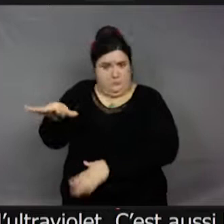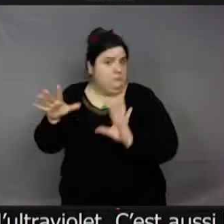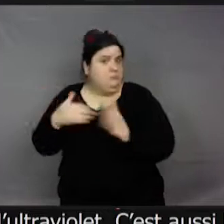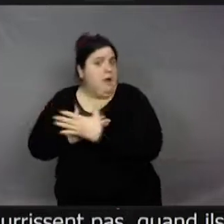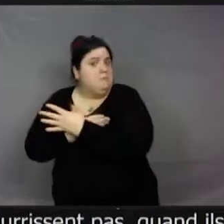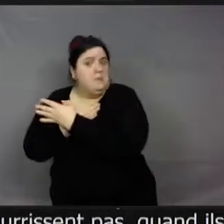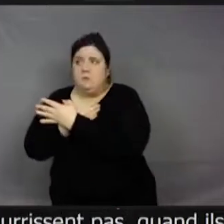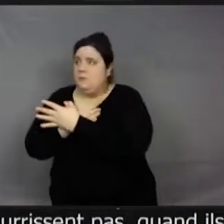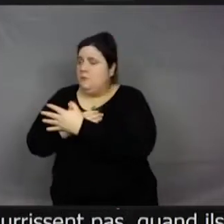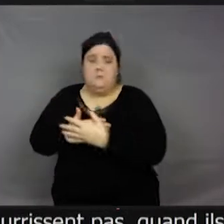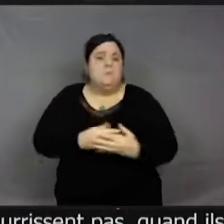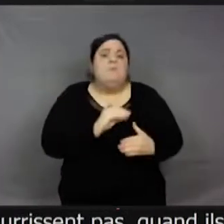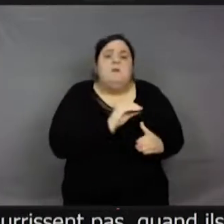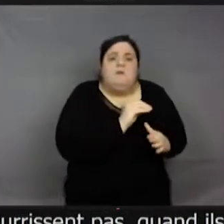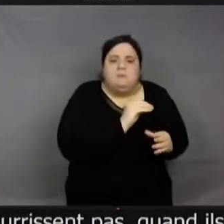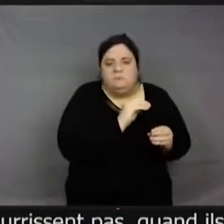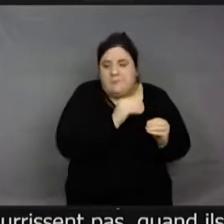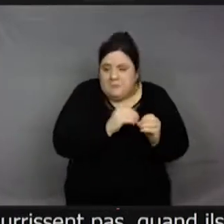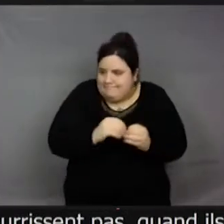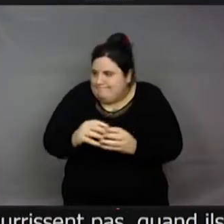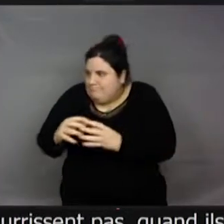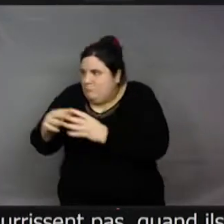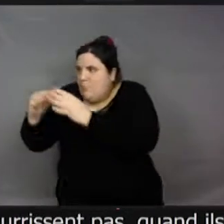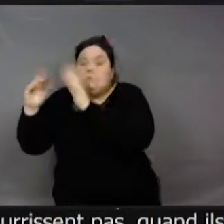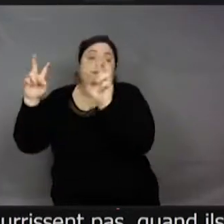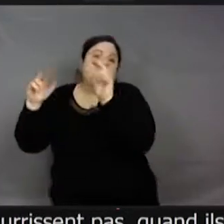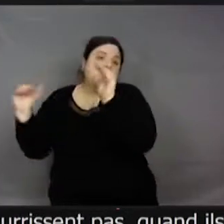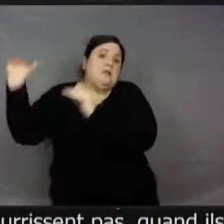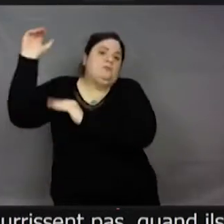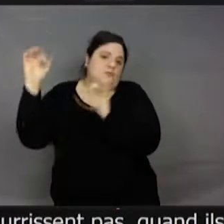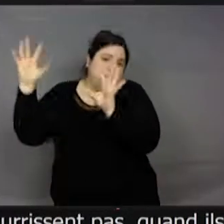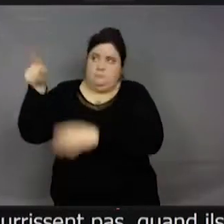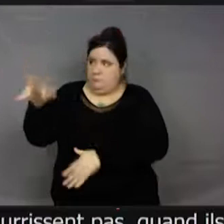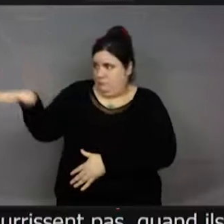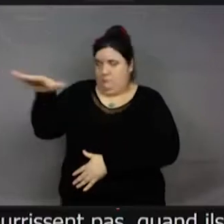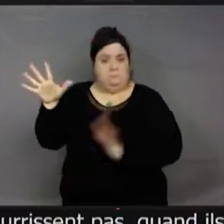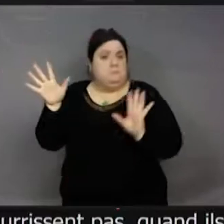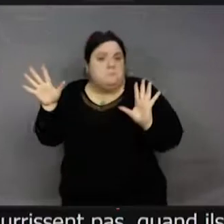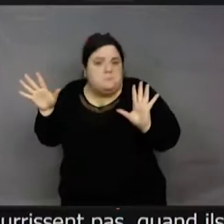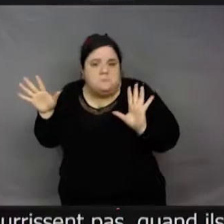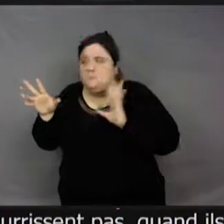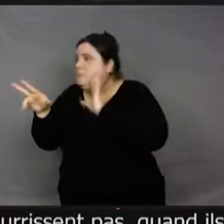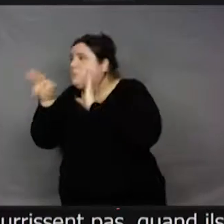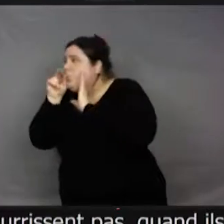plein qui se nourrissent aussi. Et donc, ceux-là vivent de nuit, vous pollinisez des fleurs qui ne s'ouvrent que la nuit. Parce que dans la répartition